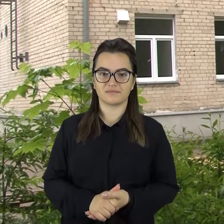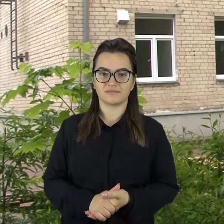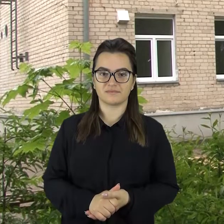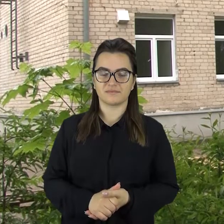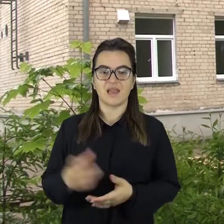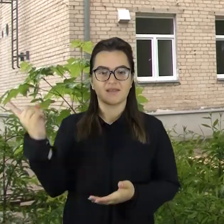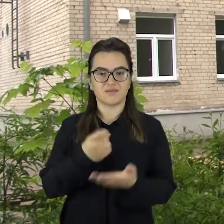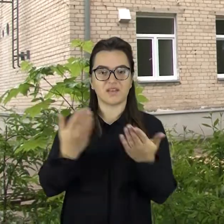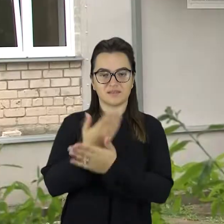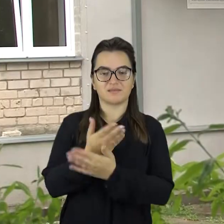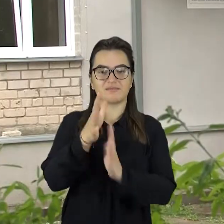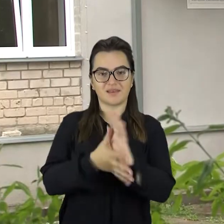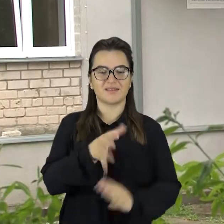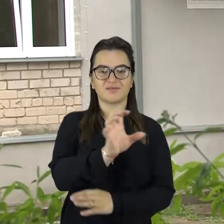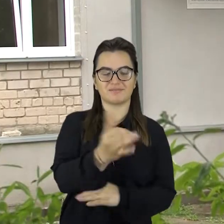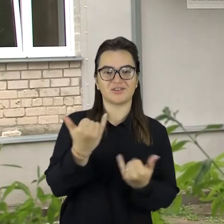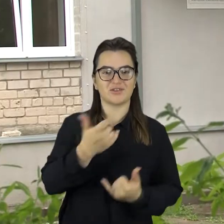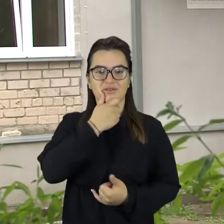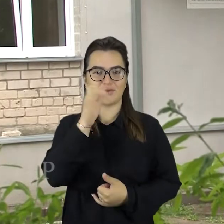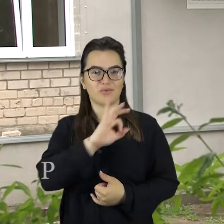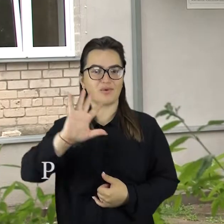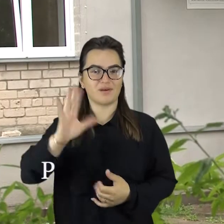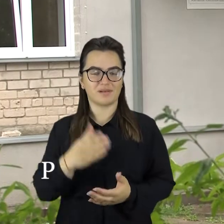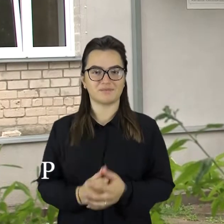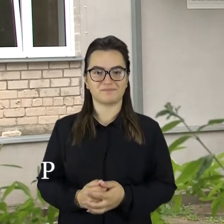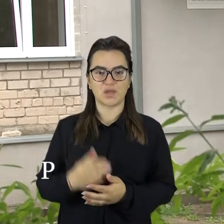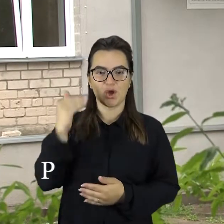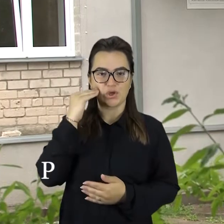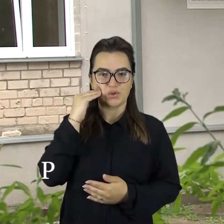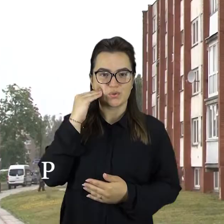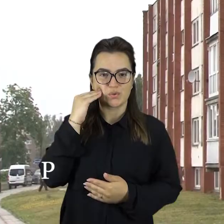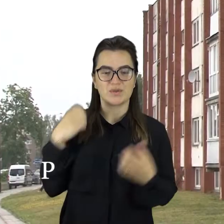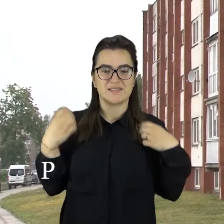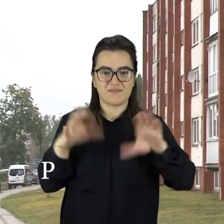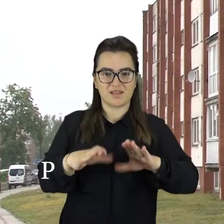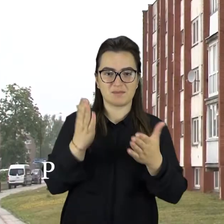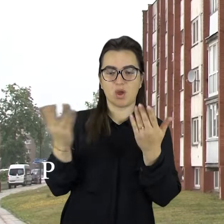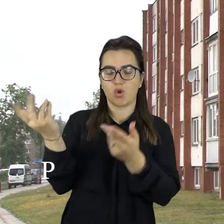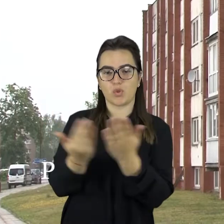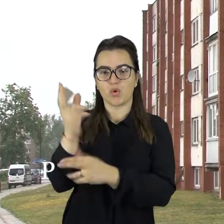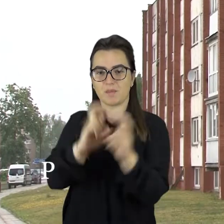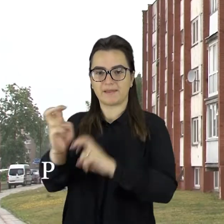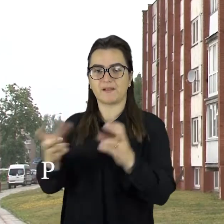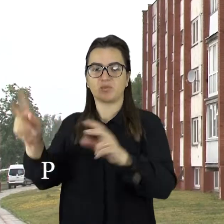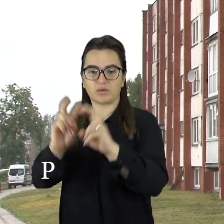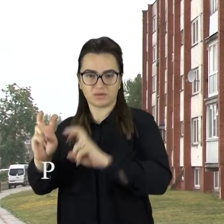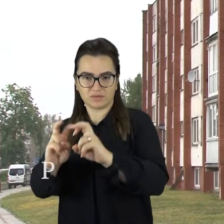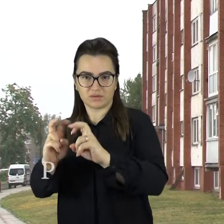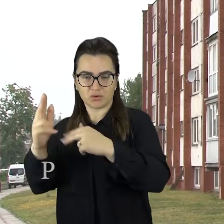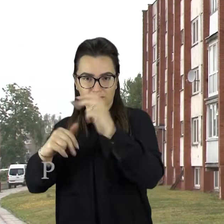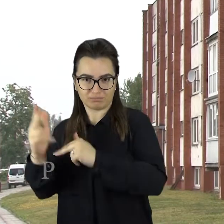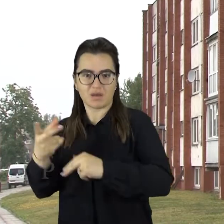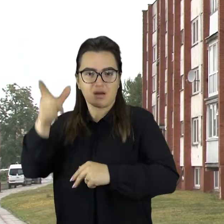Eterija laida savaitės aktualiojo suvertimų į gestų kalba. Šioje laidoje matysite. Šiauliu miesto savivaldybė ieško